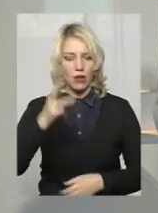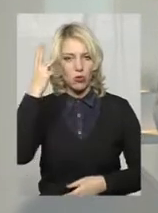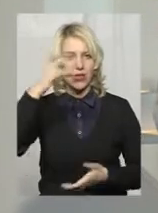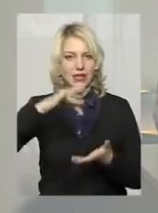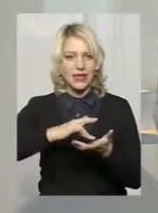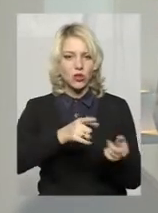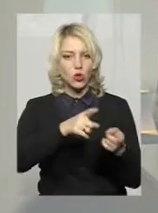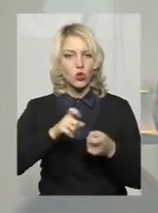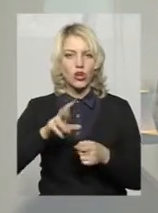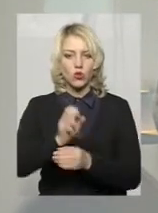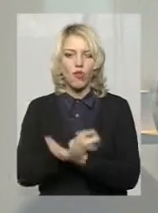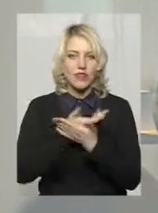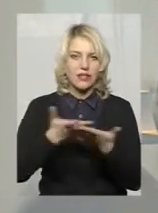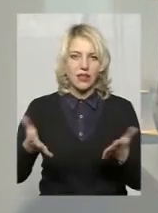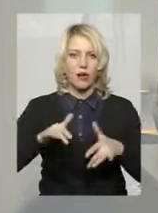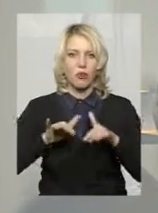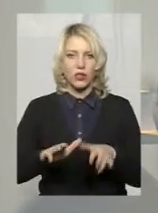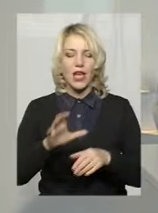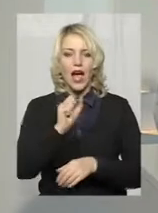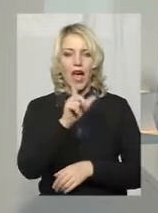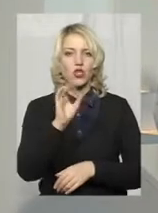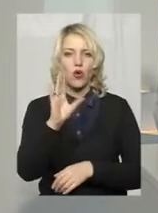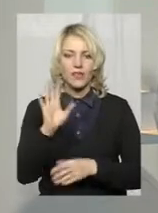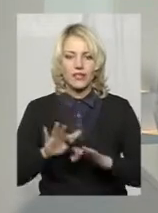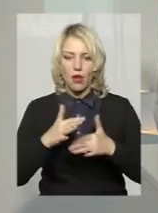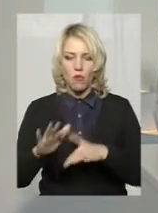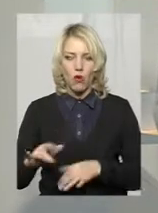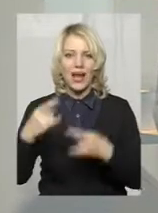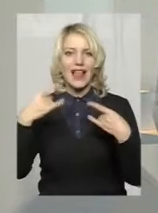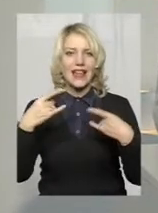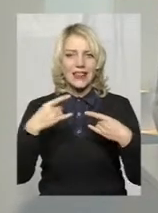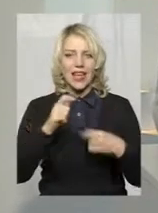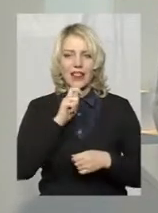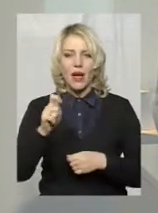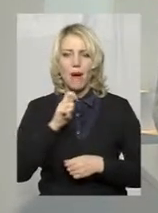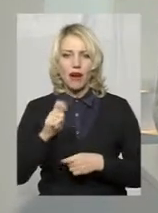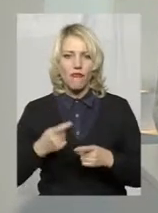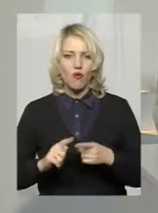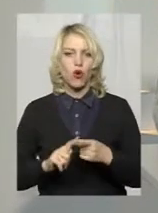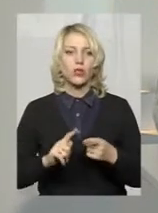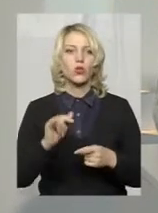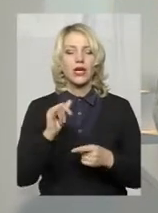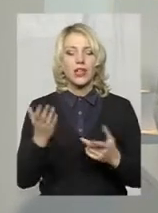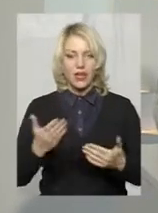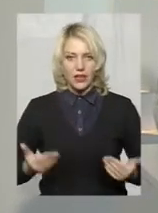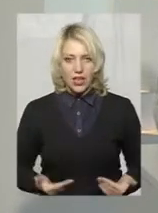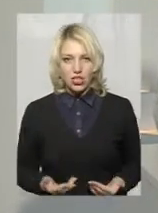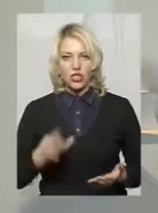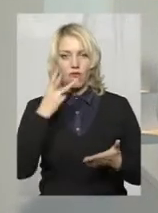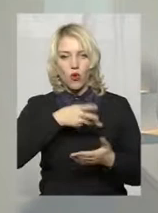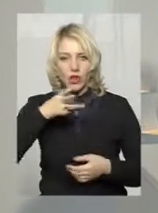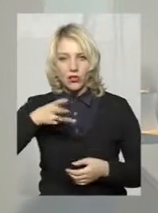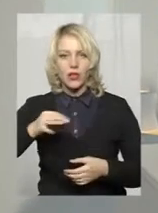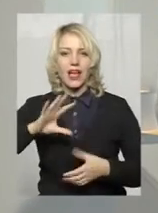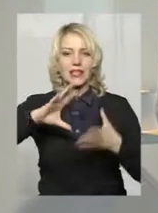долучається до висвітлення події в Азовському морі в режимі телемарафону Суспільного мовлення, який наживо транслюється на